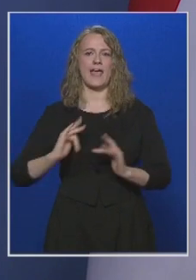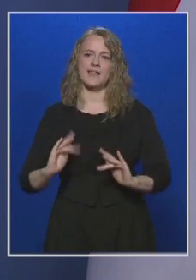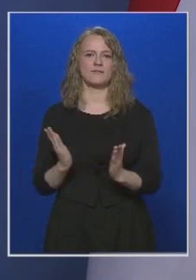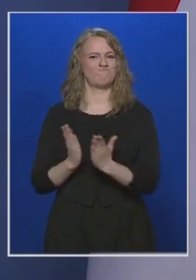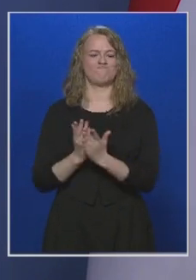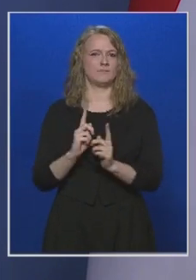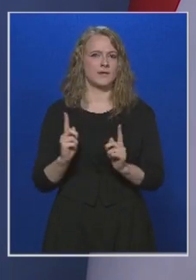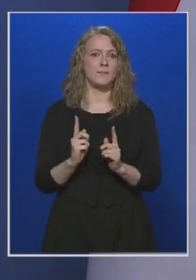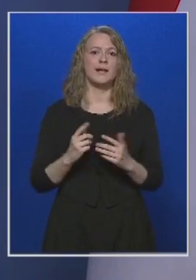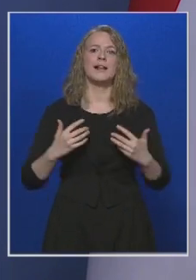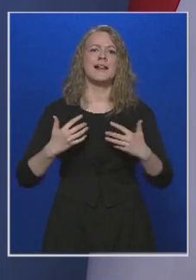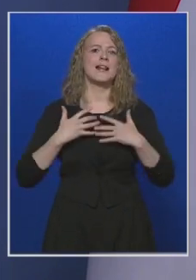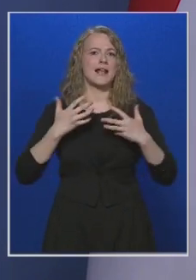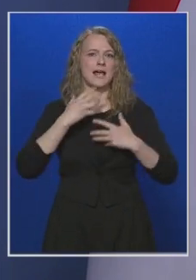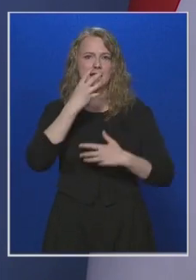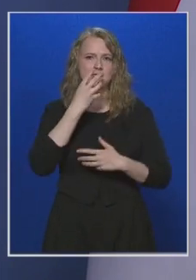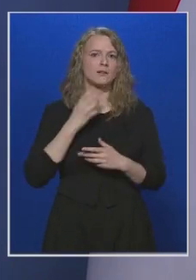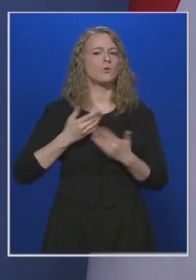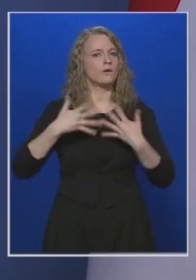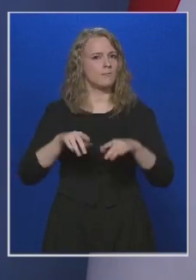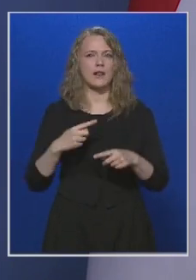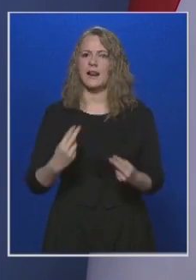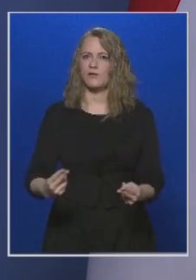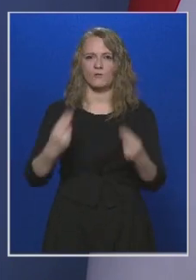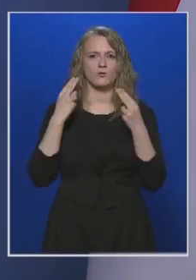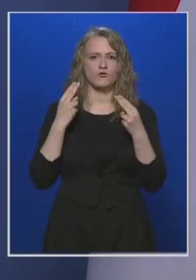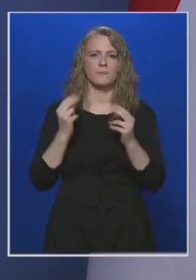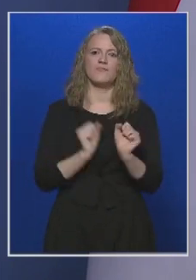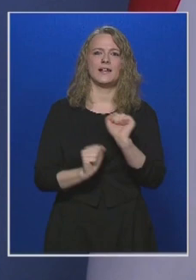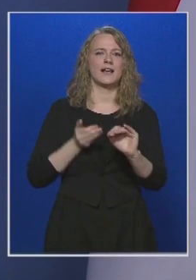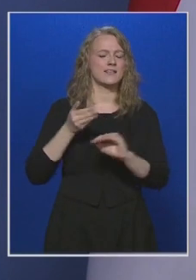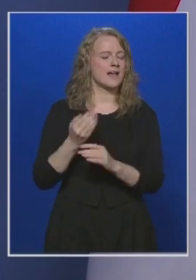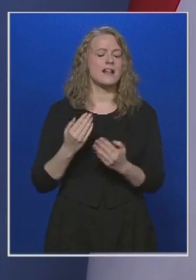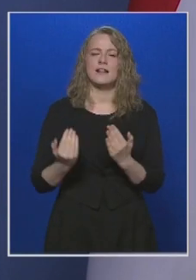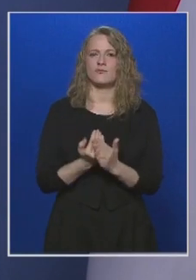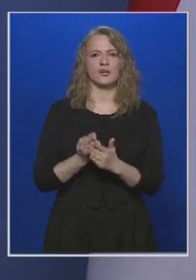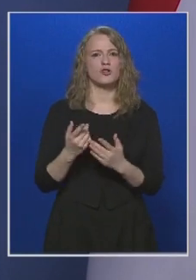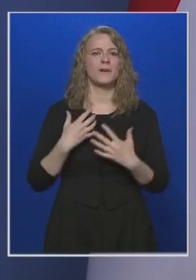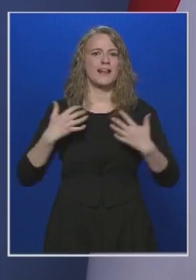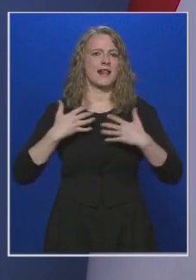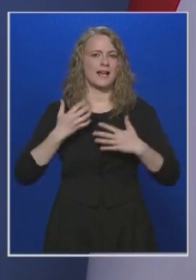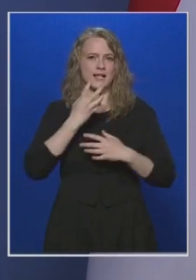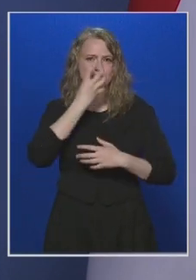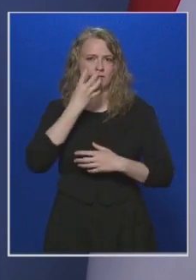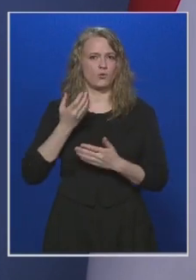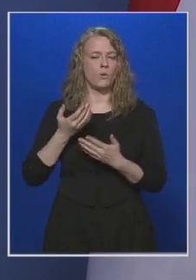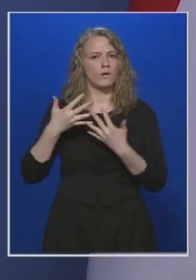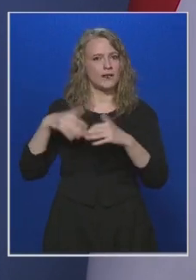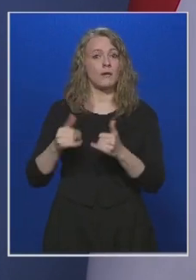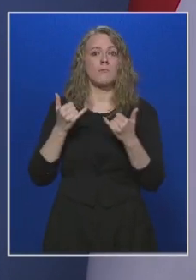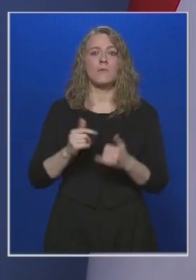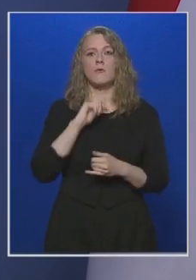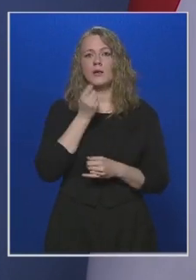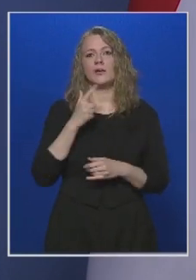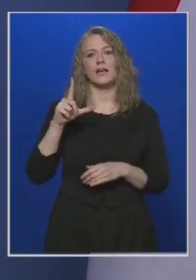Lélegeztetőgép a legfontosabb, tehát a védekezéshez szükséges legfontosabb eszköz az a lélegeztetőgép. Ma Magyarországon van